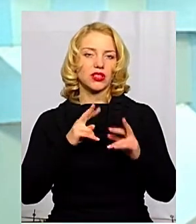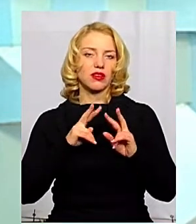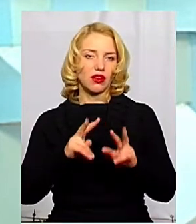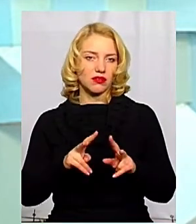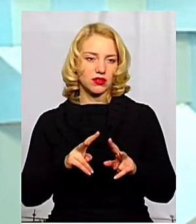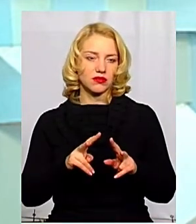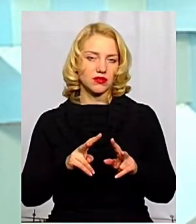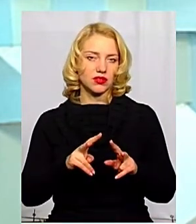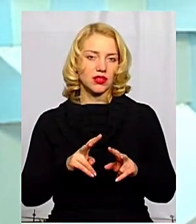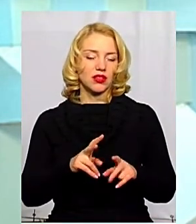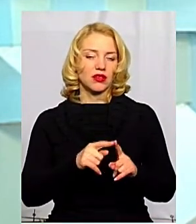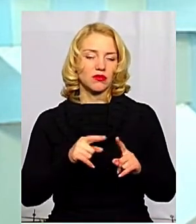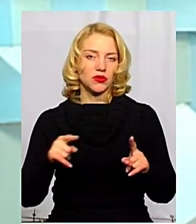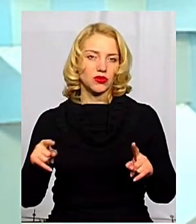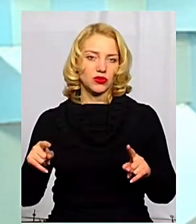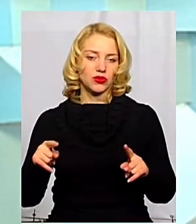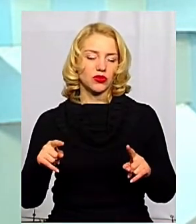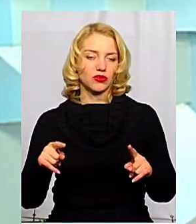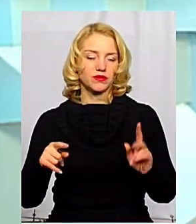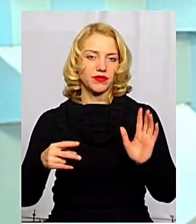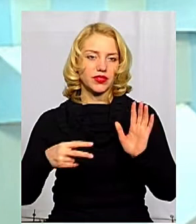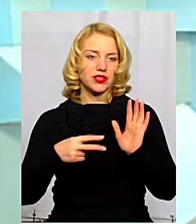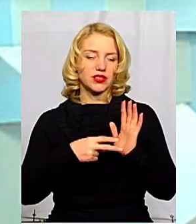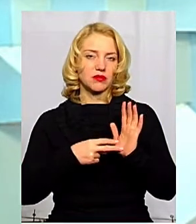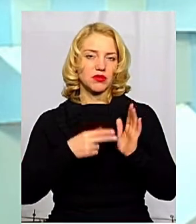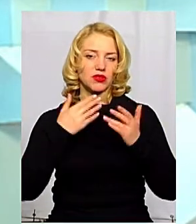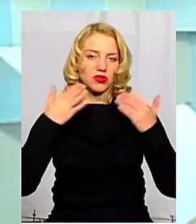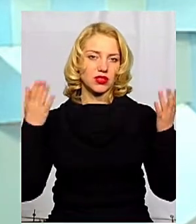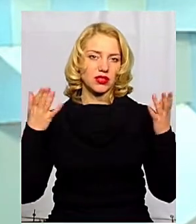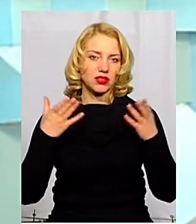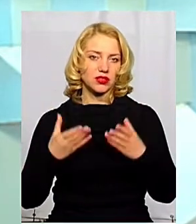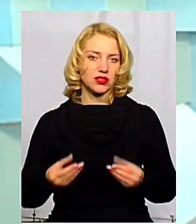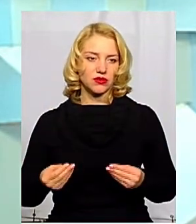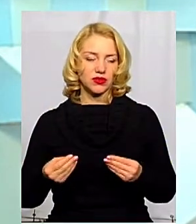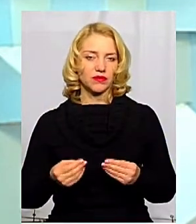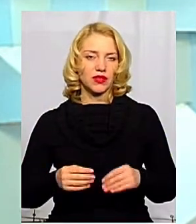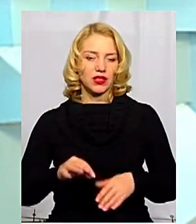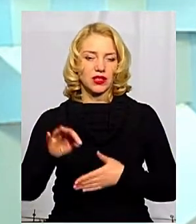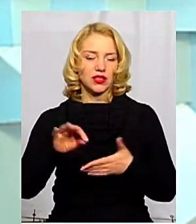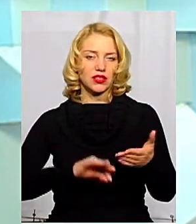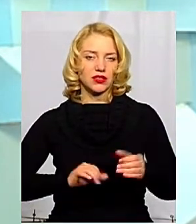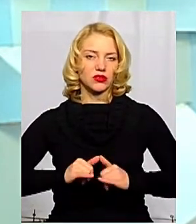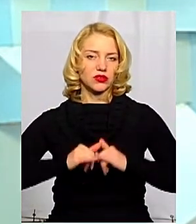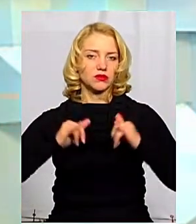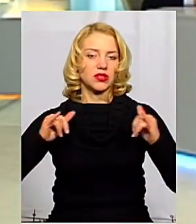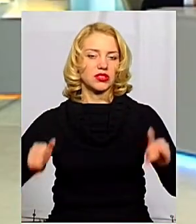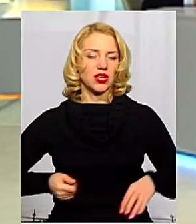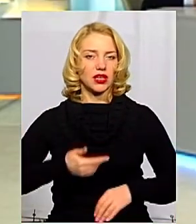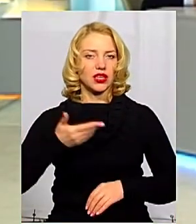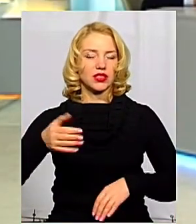як протягом буквально семи цих останніх днів різко збільшилась кількість